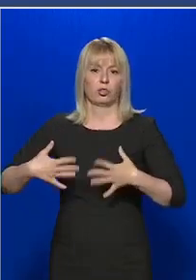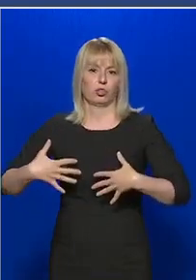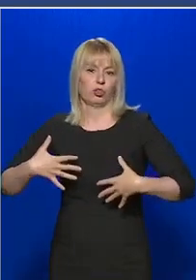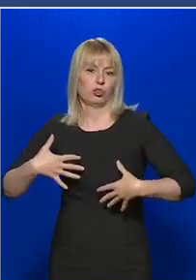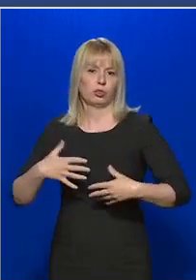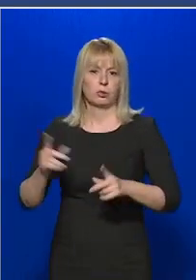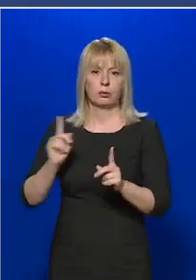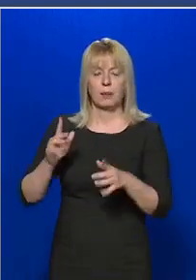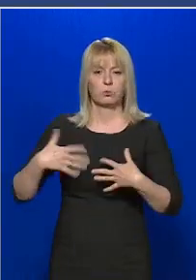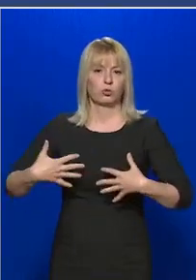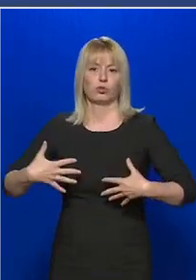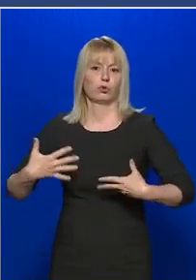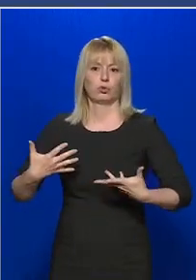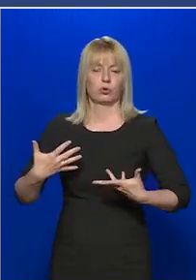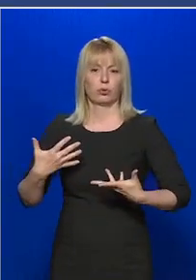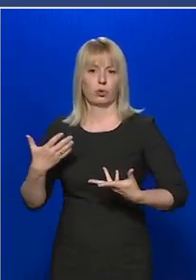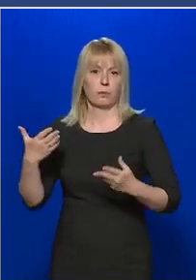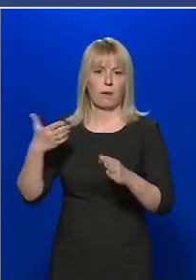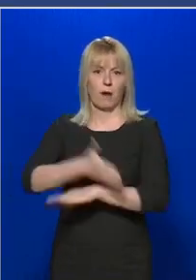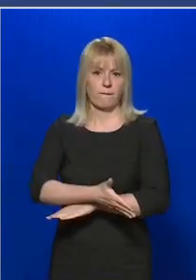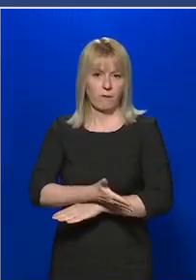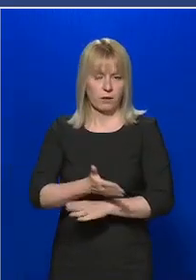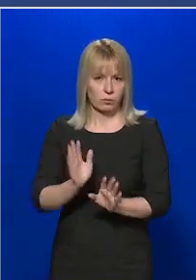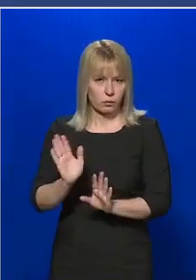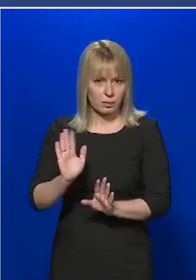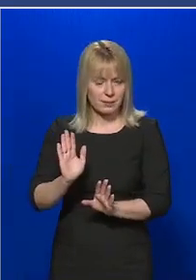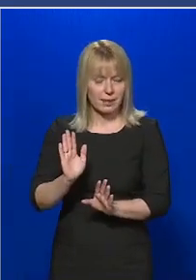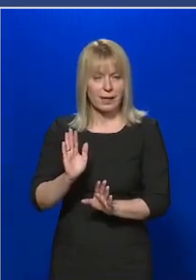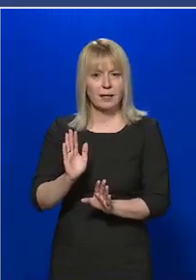nem egy sürgős beavatkozás.